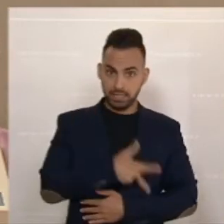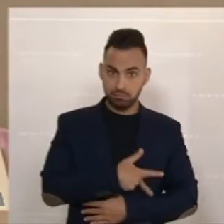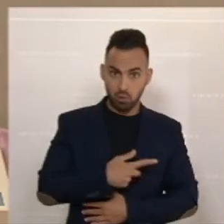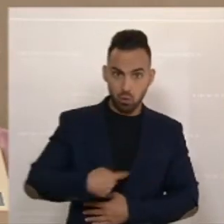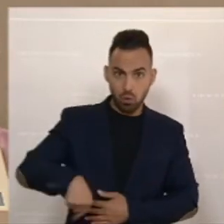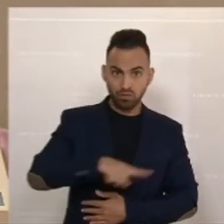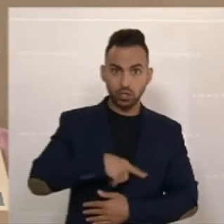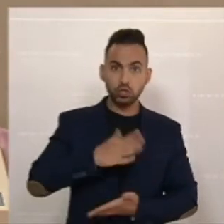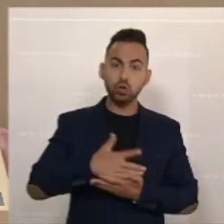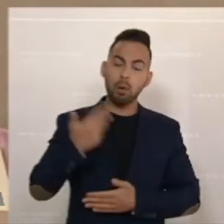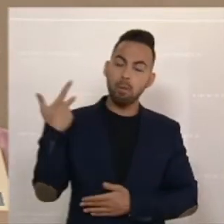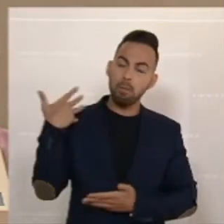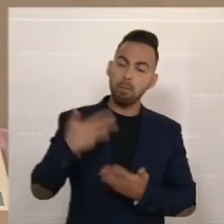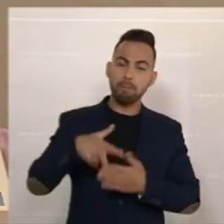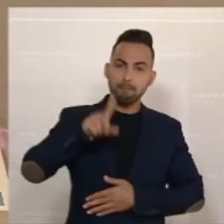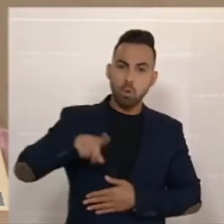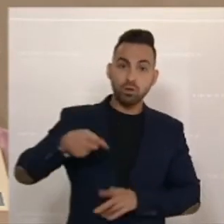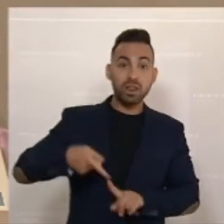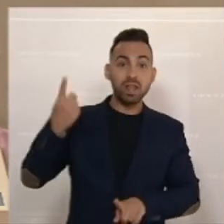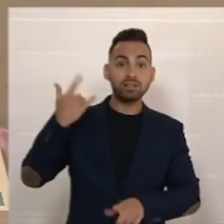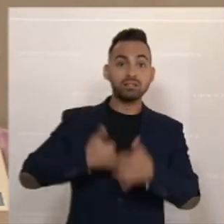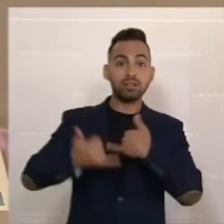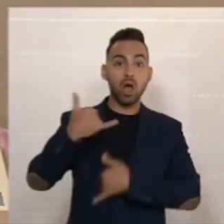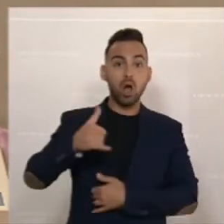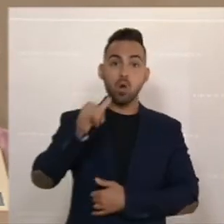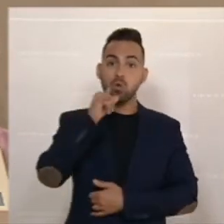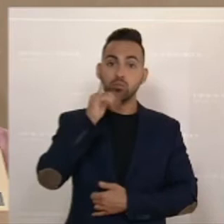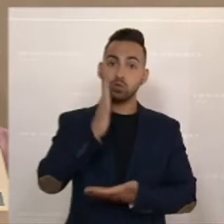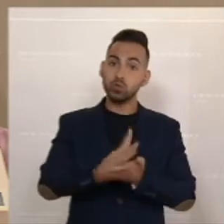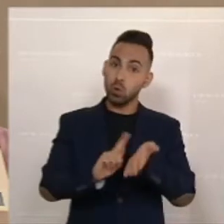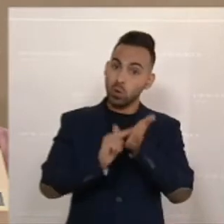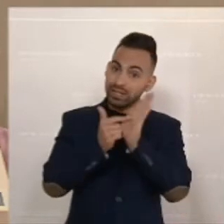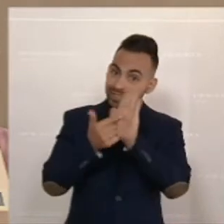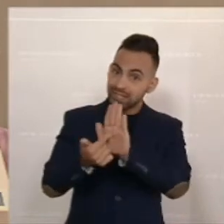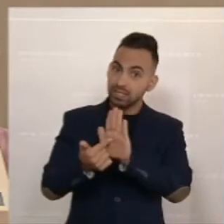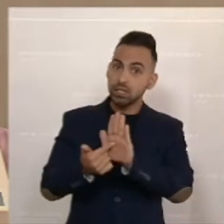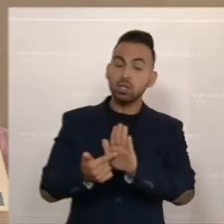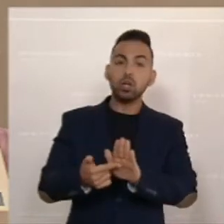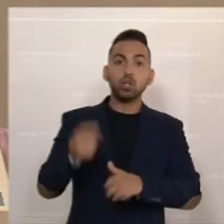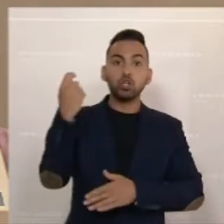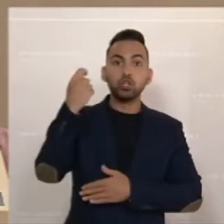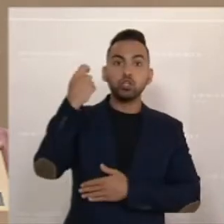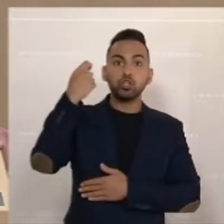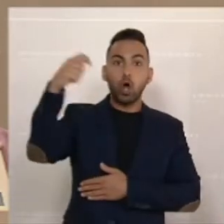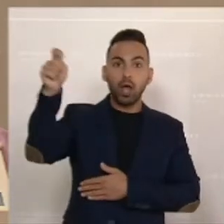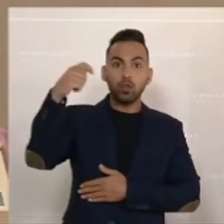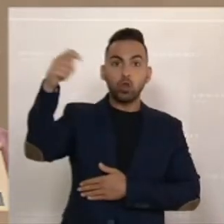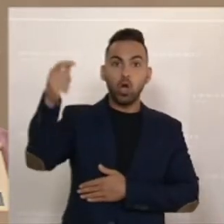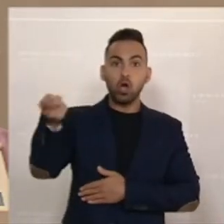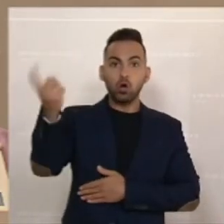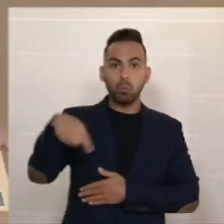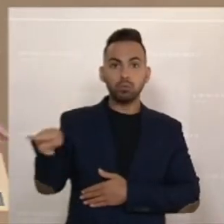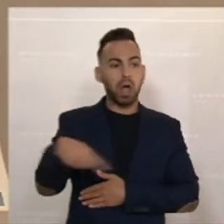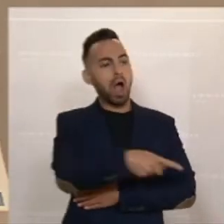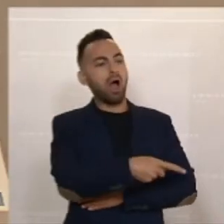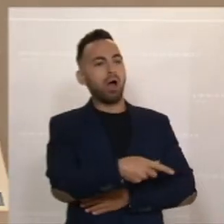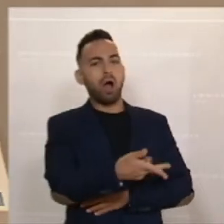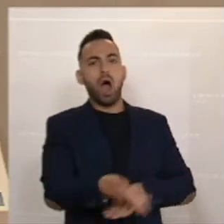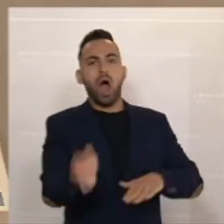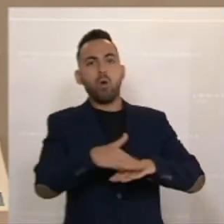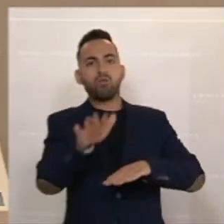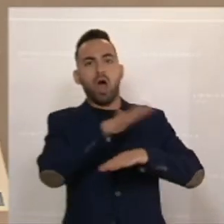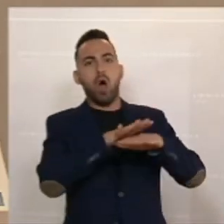seit Monaten darauf hinweist, seit Oktober letzten Jahres der Teuerungshysterie bezichtigt. Und da wurde